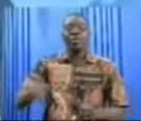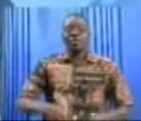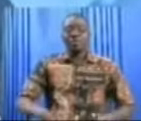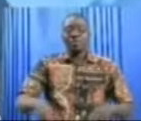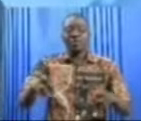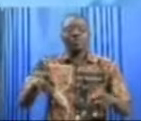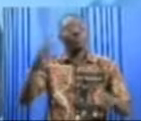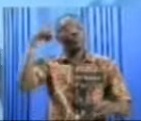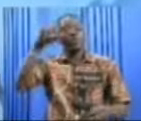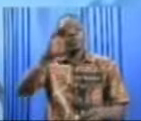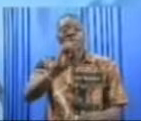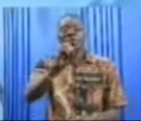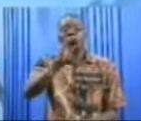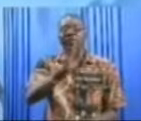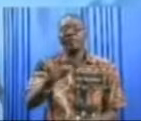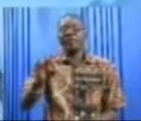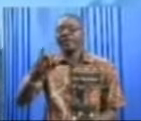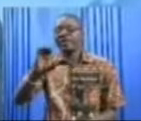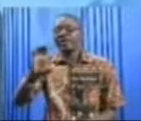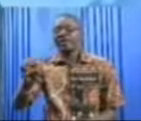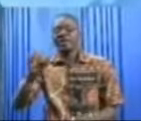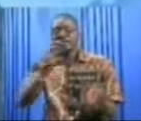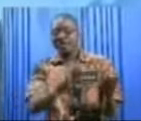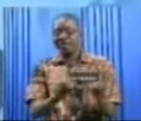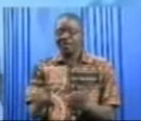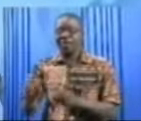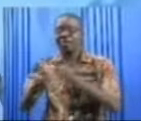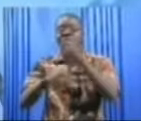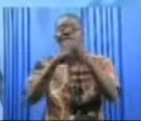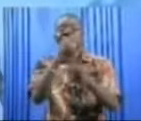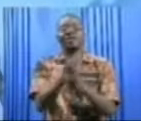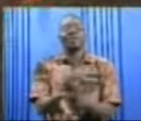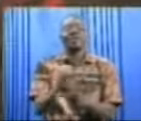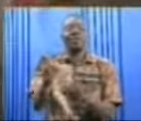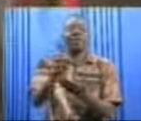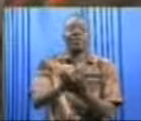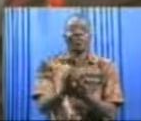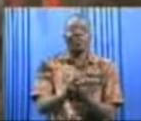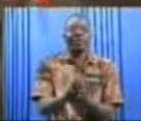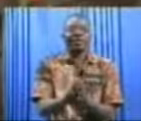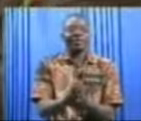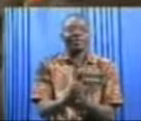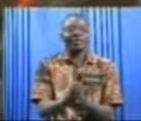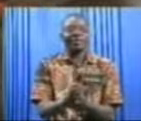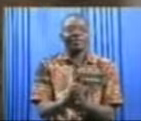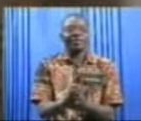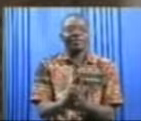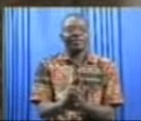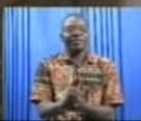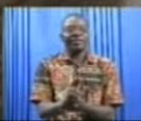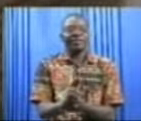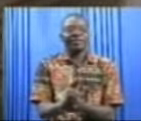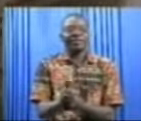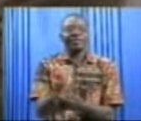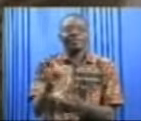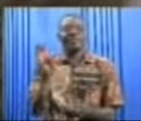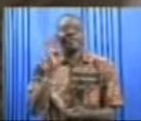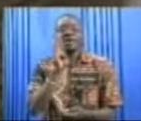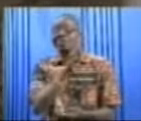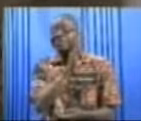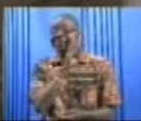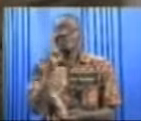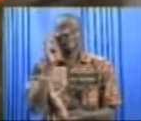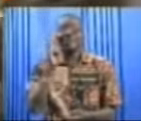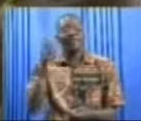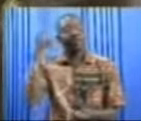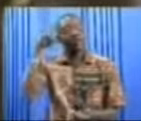d'officier de l'ordre national. Abdoulou Rasmane Zongo. Ces ultimes accolades chaleureuses sont sans doute